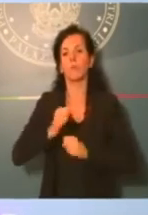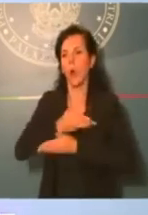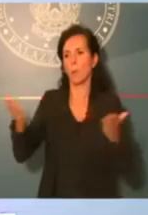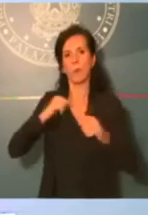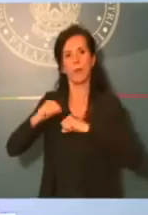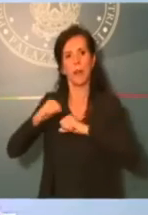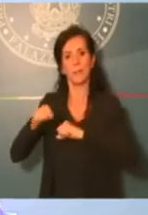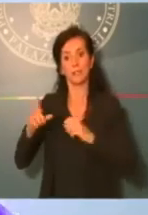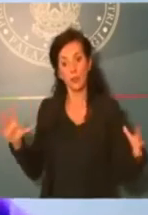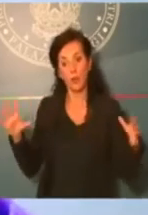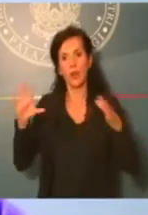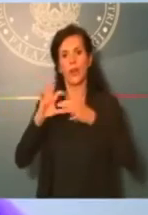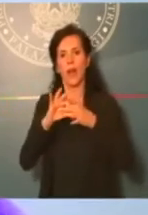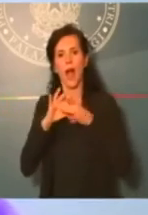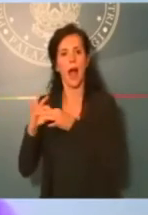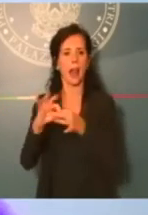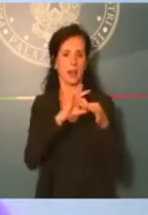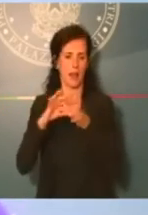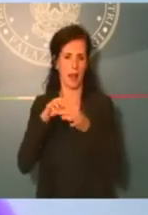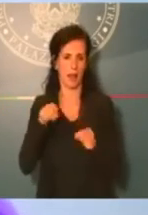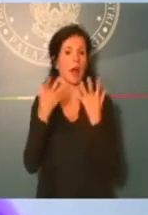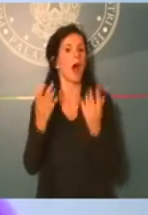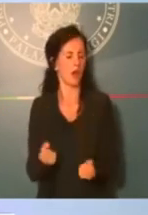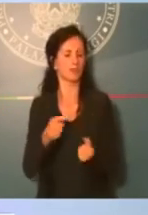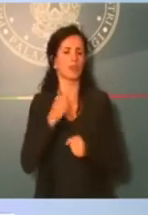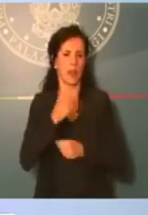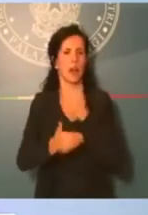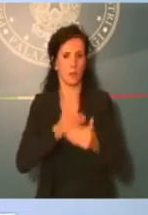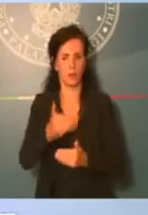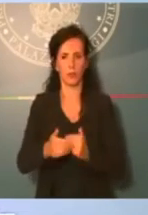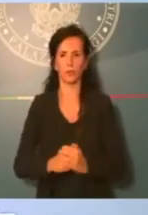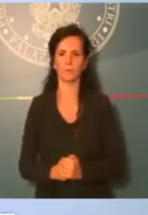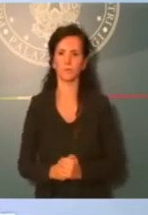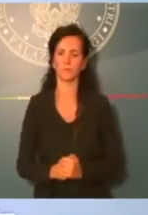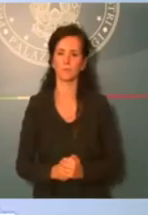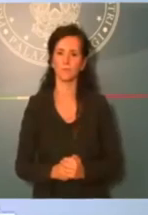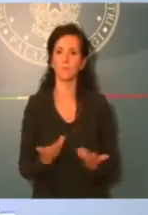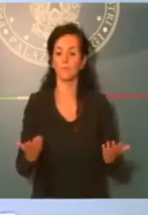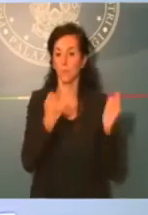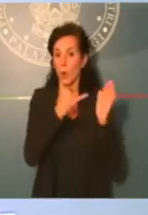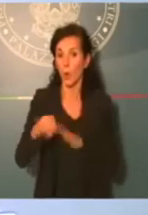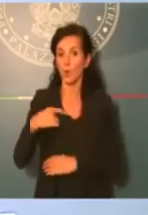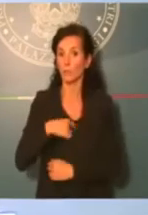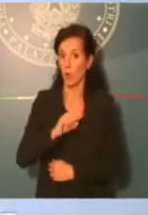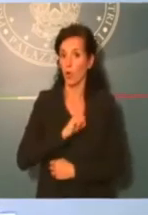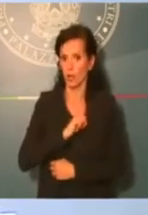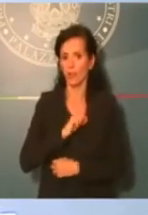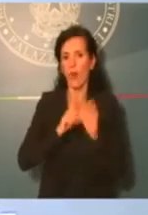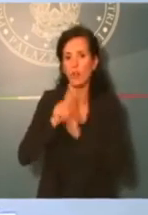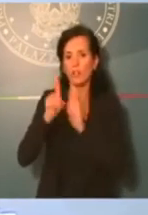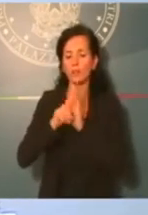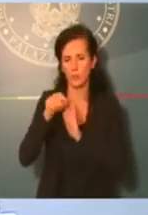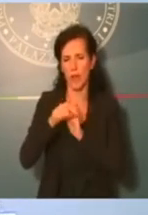alleata di questo rilancio. Da ultimo io credo che il risultato riusciremo a raggiungerlo veramente nel momento in